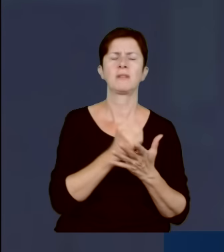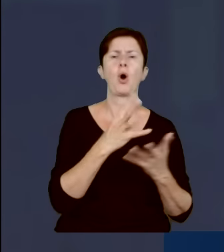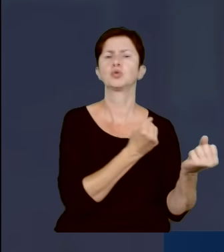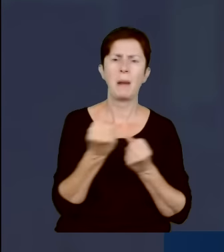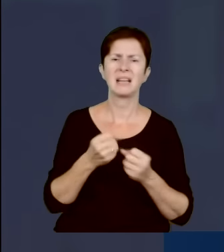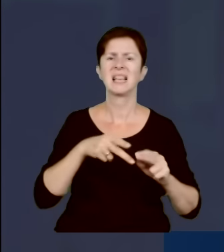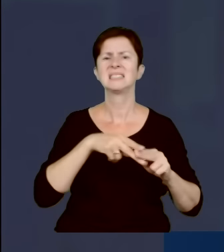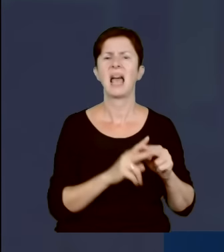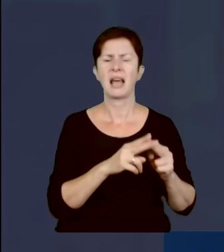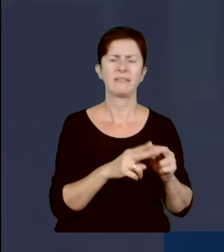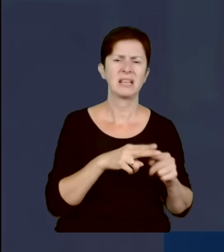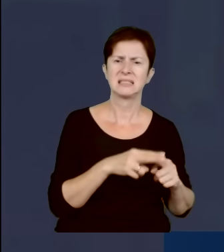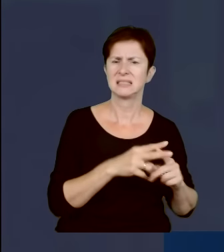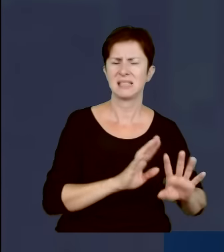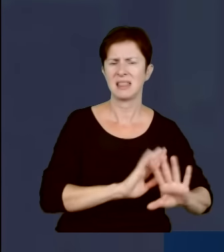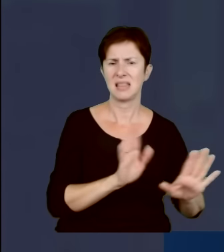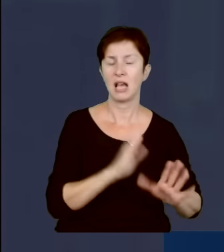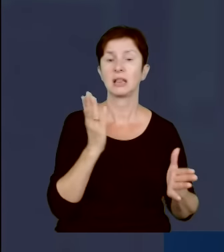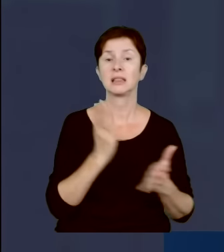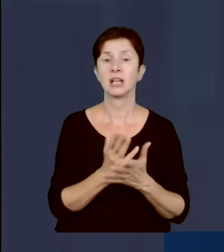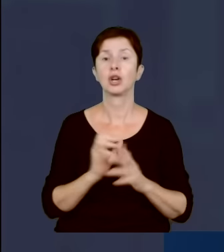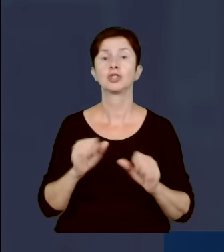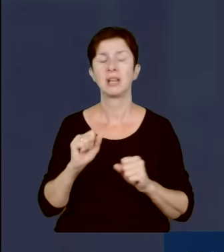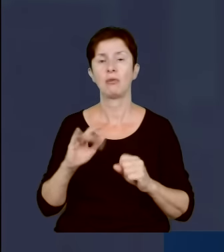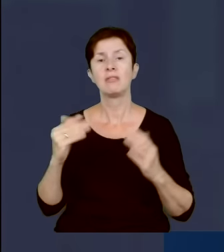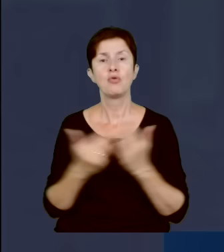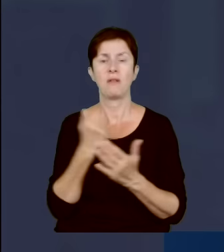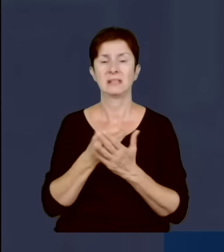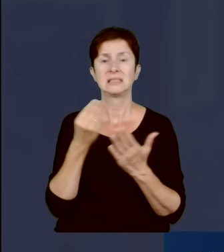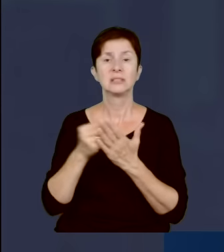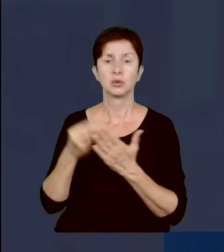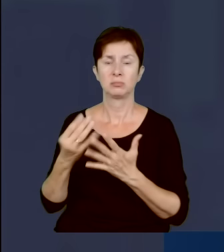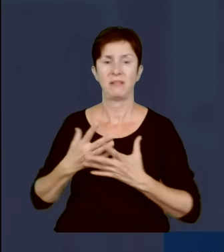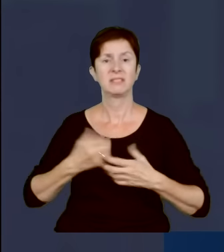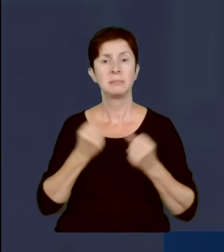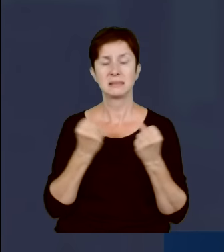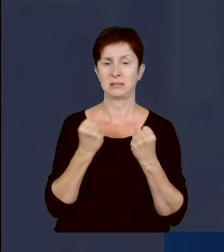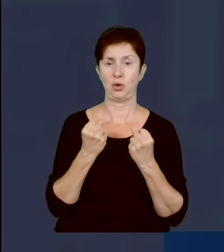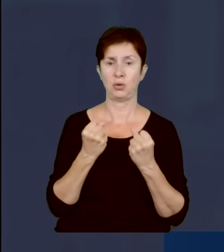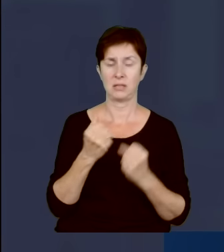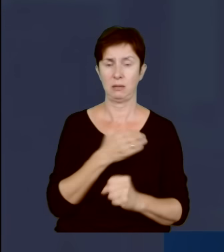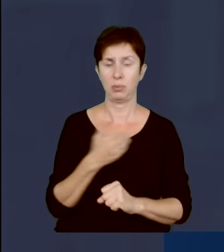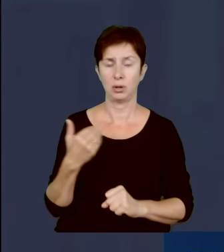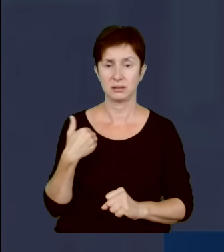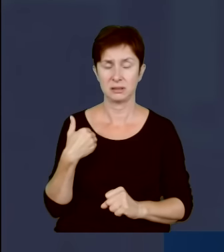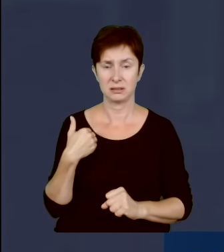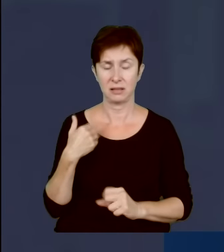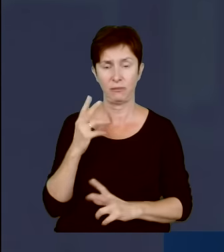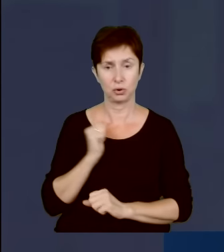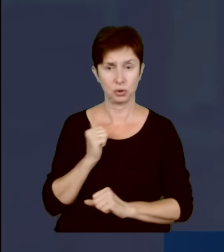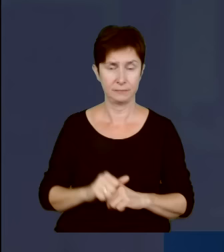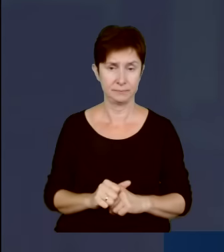nie takich działań, tylko działań modernizacyjnych, wzmacniających polskie wojsko.